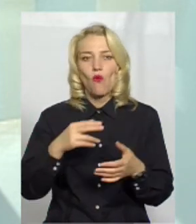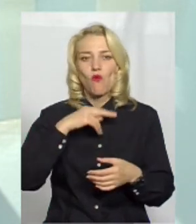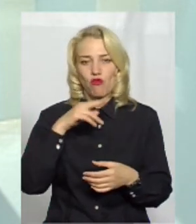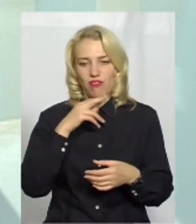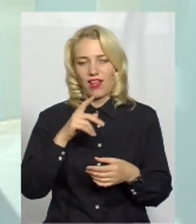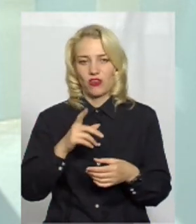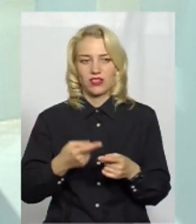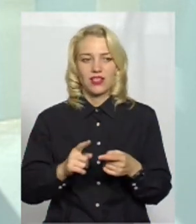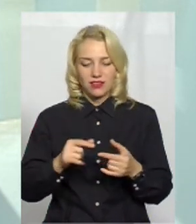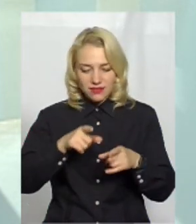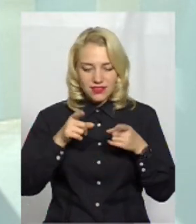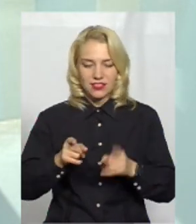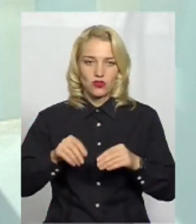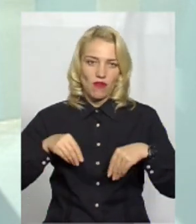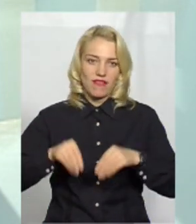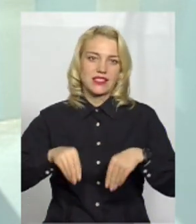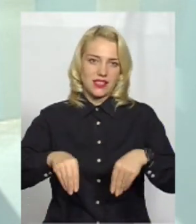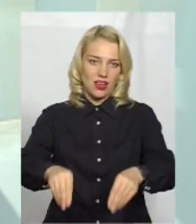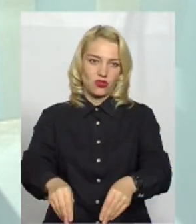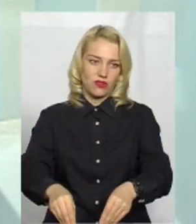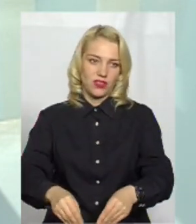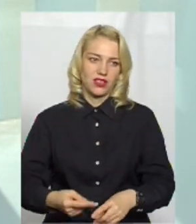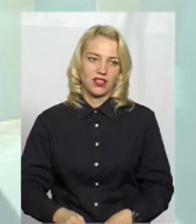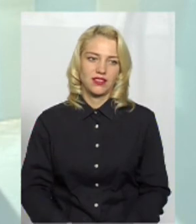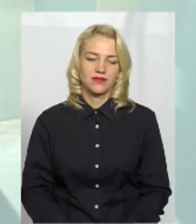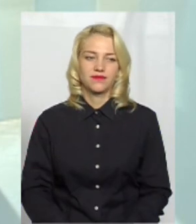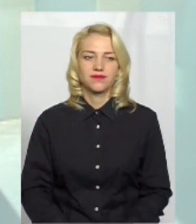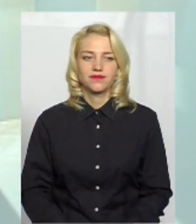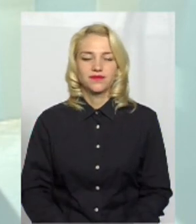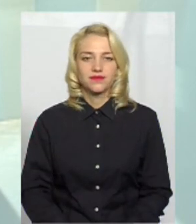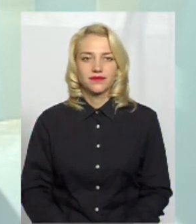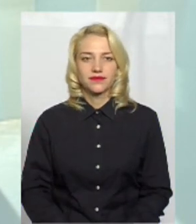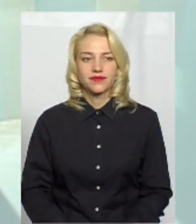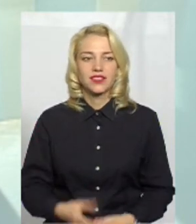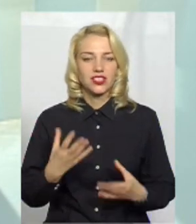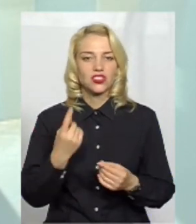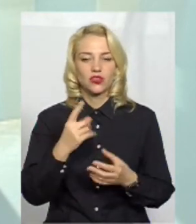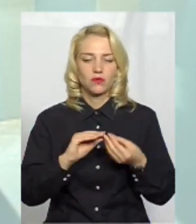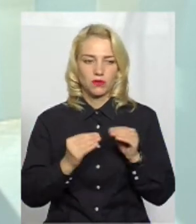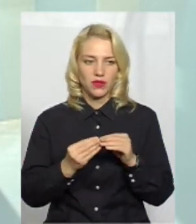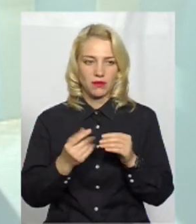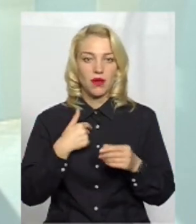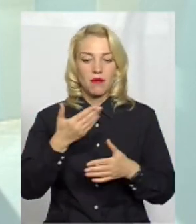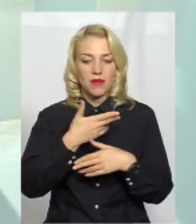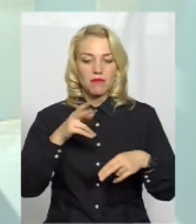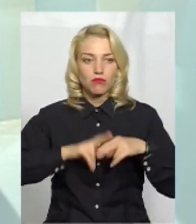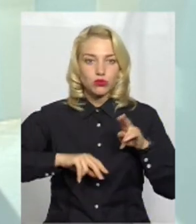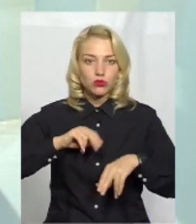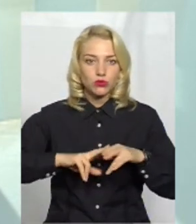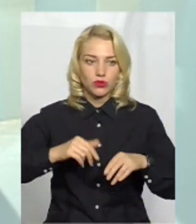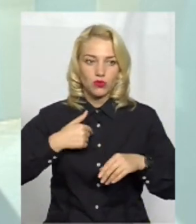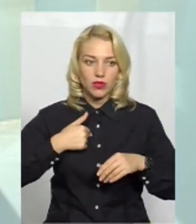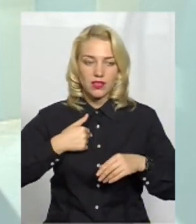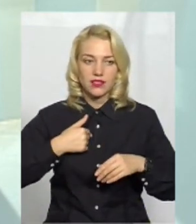тому. І дійсно висаджувати, ну, проблема є, і ми, і ще така проблема, що ми ж будуємося тут, і в нас